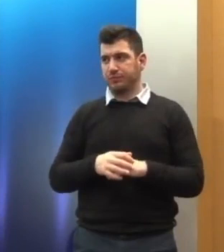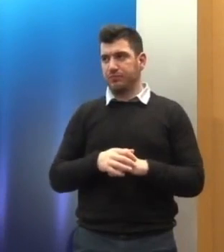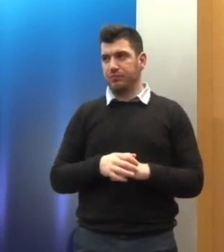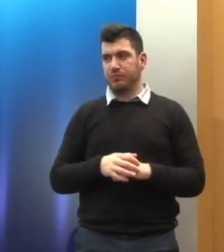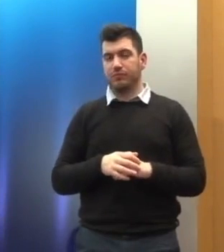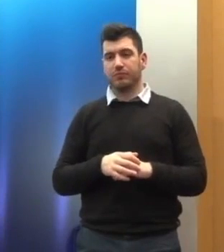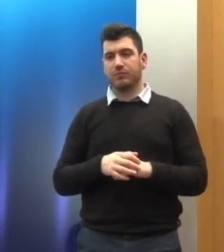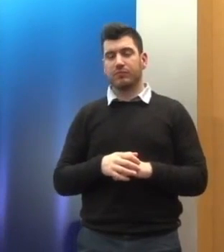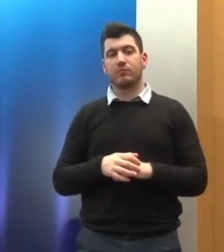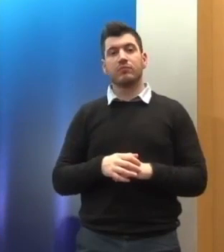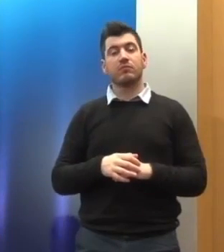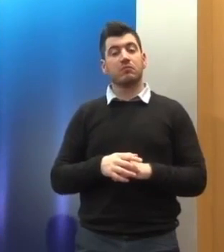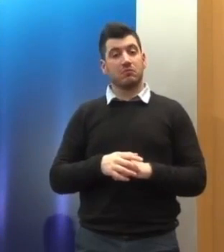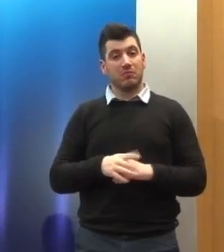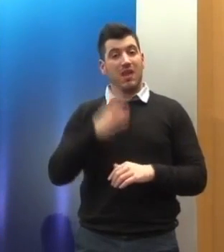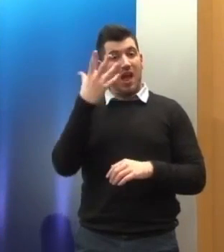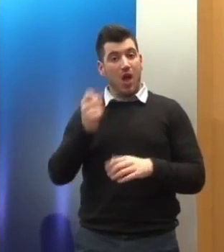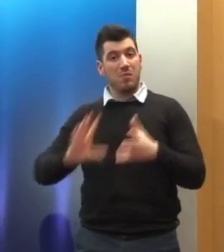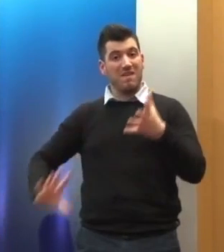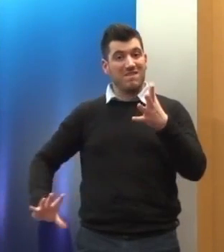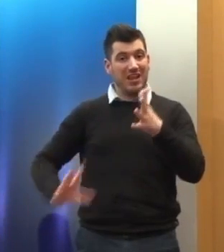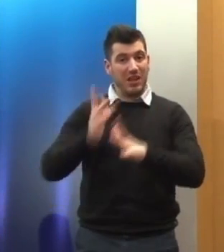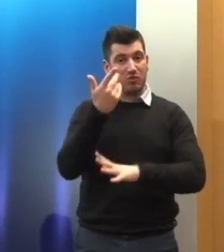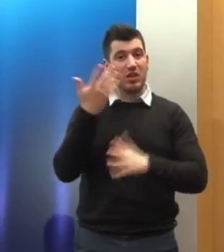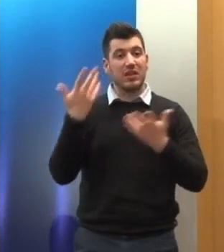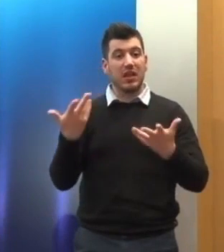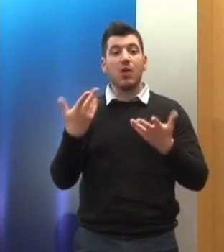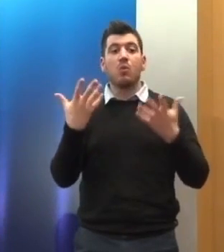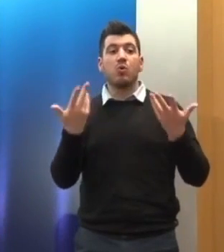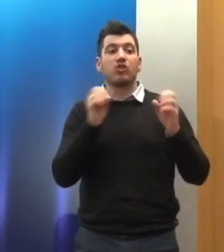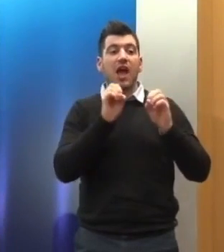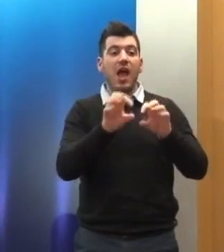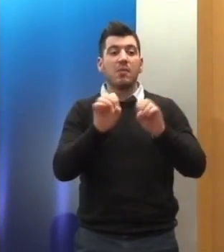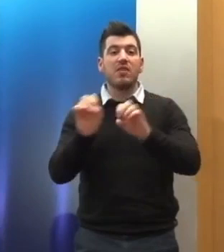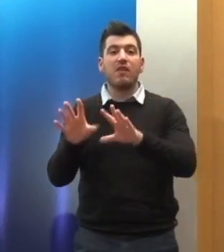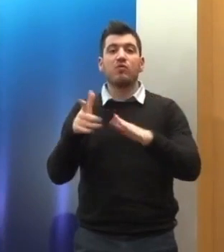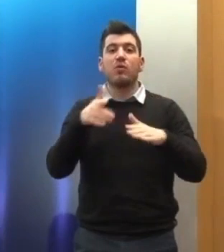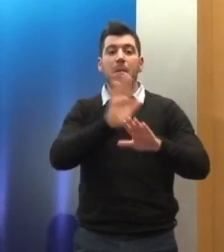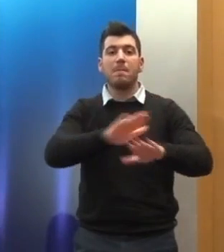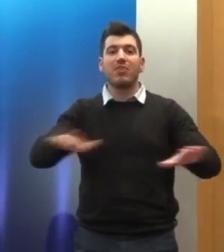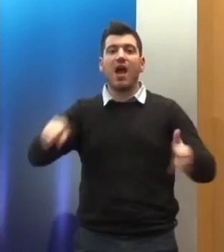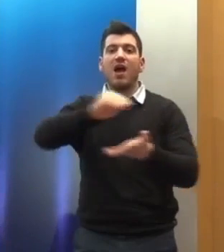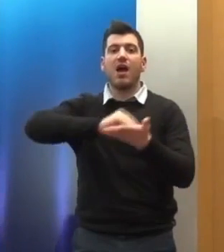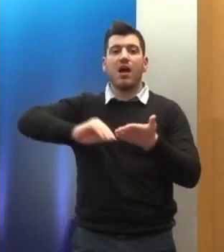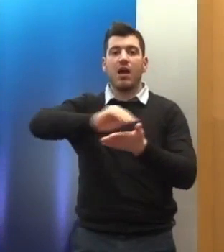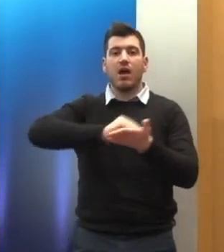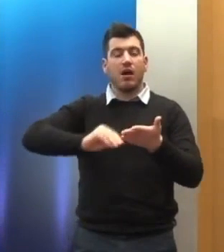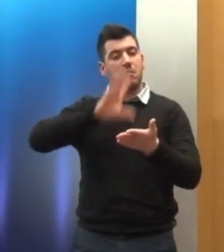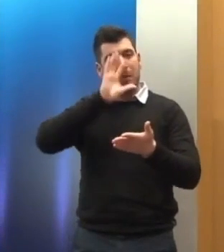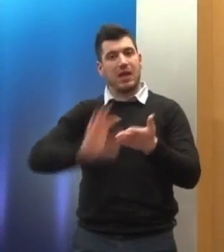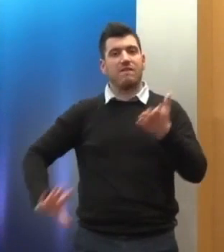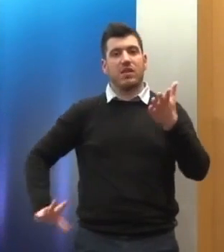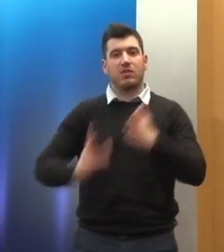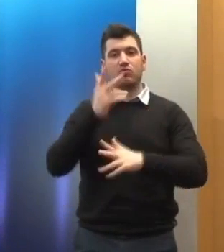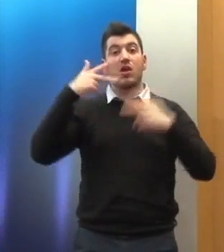Έχουμε επίσης βελτίωση στα θέματα της διακριτικής μεταχείρισης ως προσυνθήκες εκπαίδευσης παιδιών και καταγωγής ρομά. Η Επιτροπή